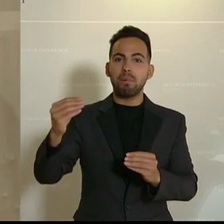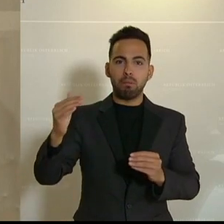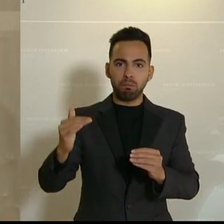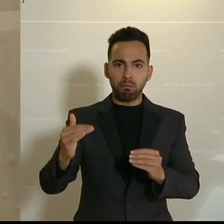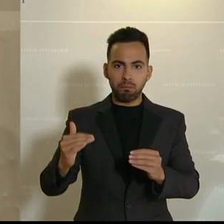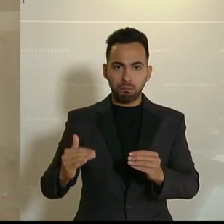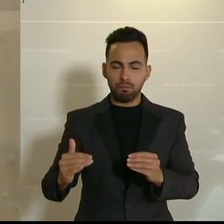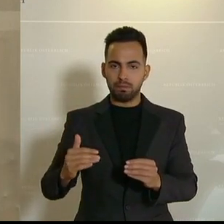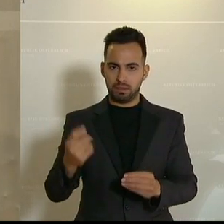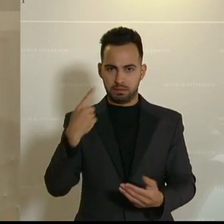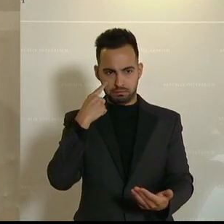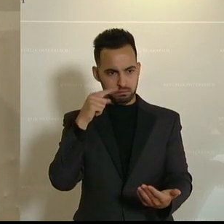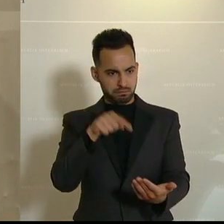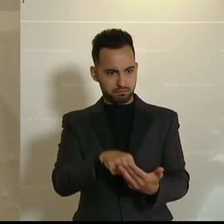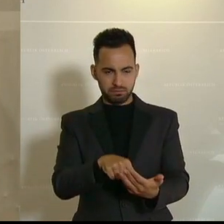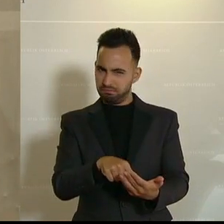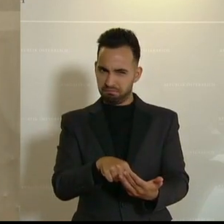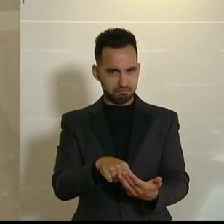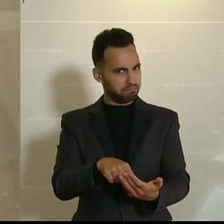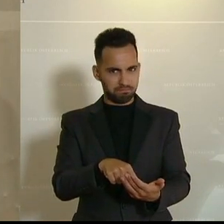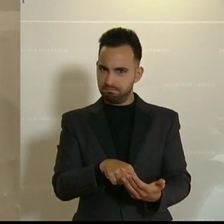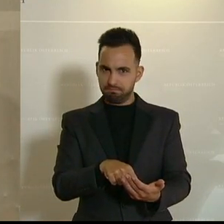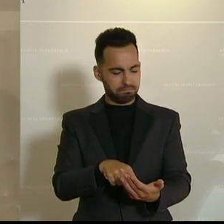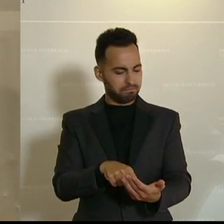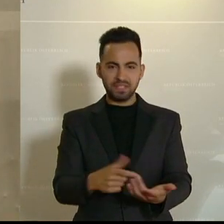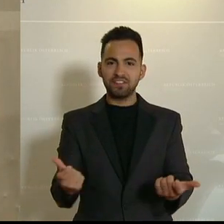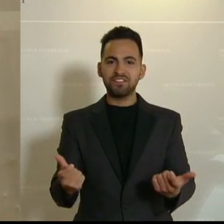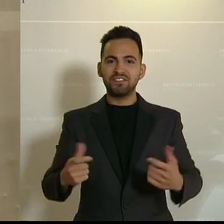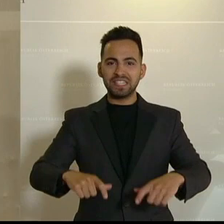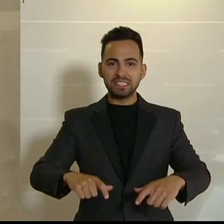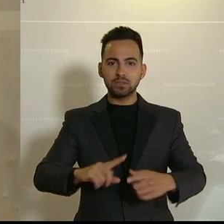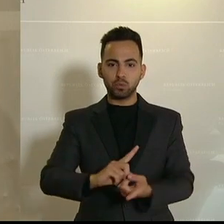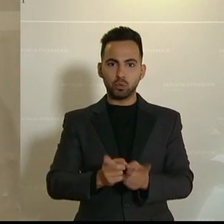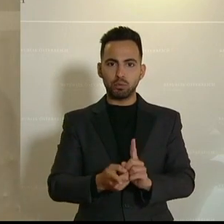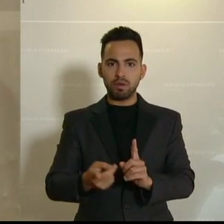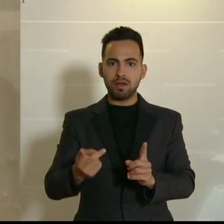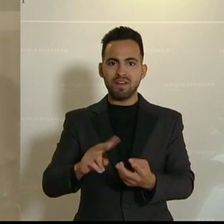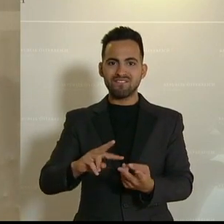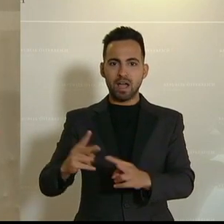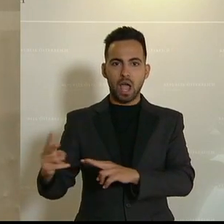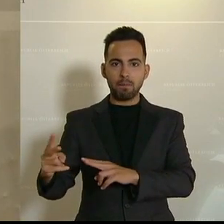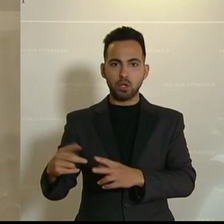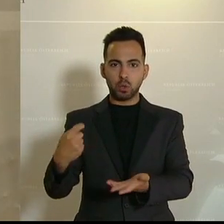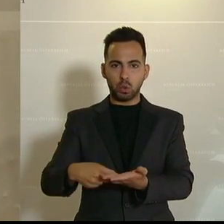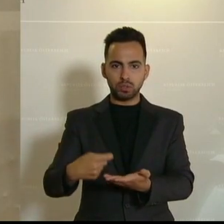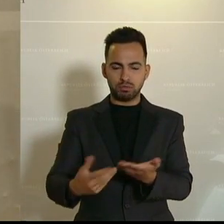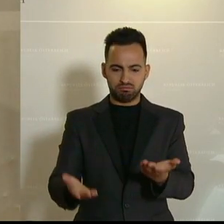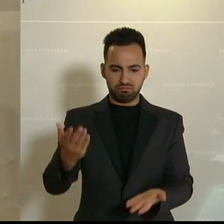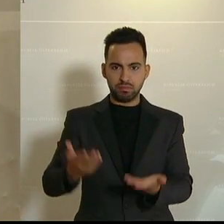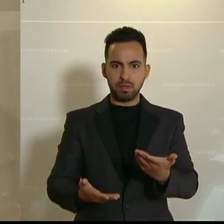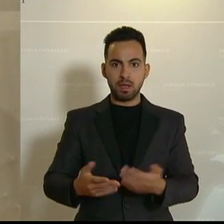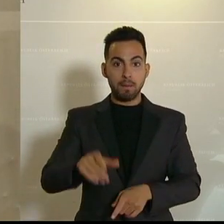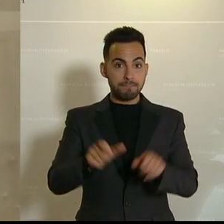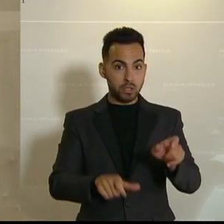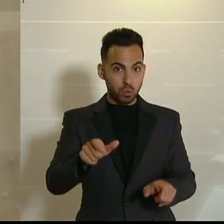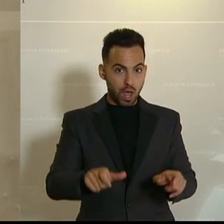Besonders beunruhigend ist das Verhältnis von fixen zu variablen Kosten, also das Verhältnis Personal